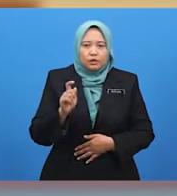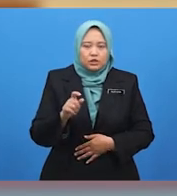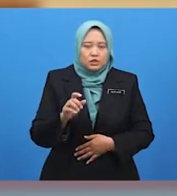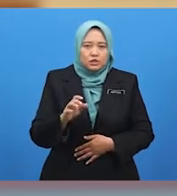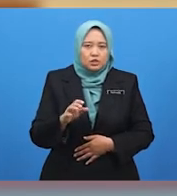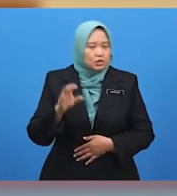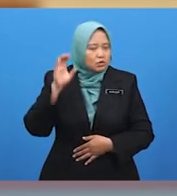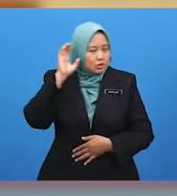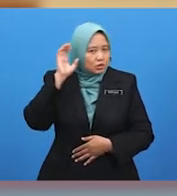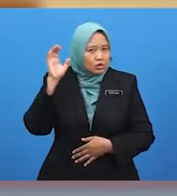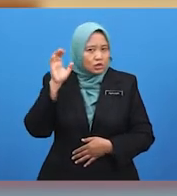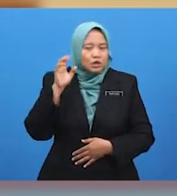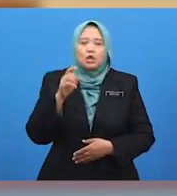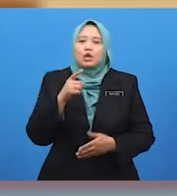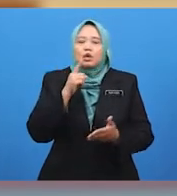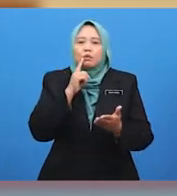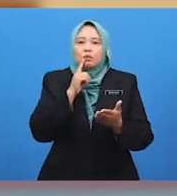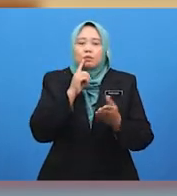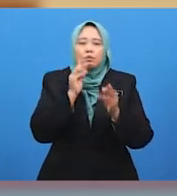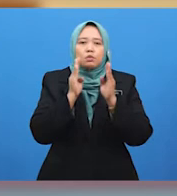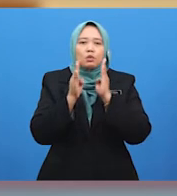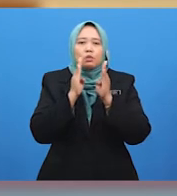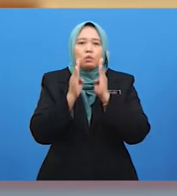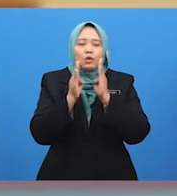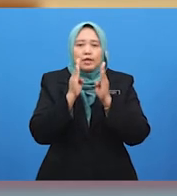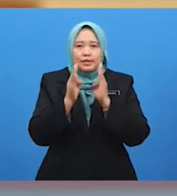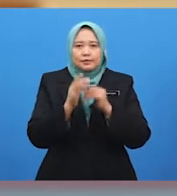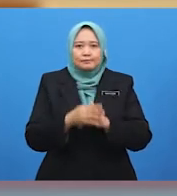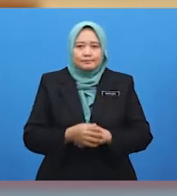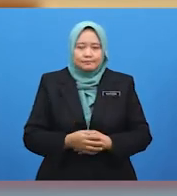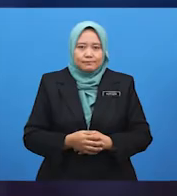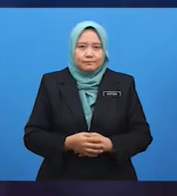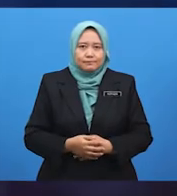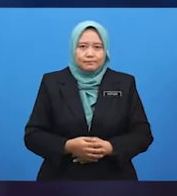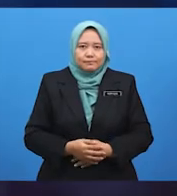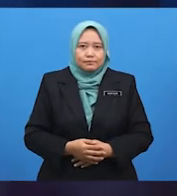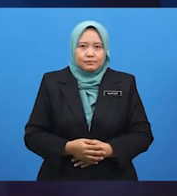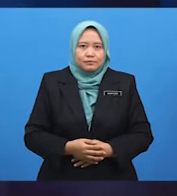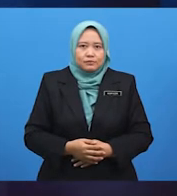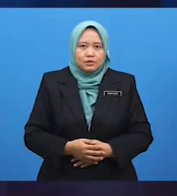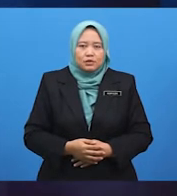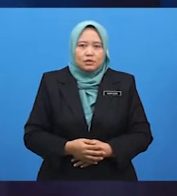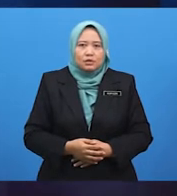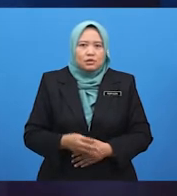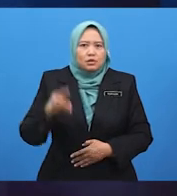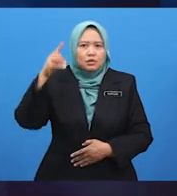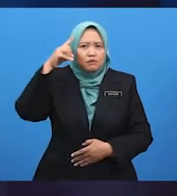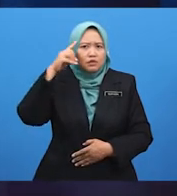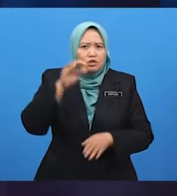akan bertanya beberapa soalan. Murid-murid, sila bersedia. David, jangan pukul kucing.